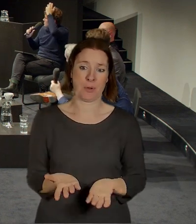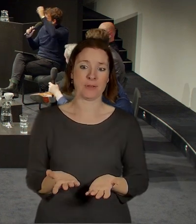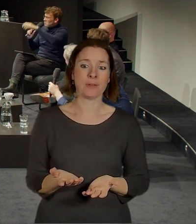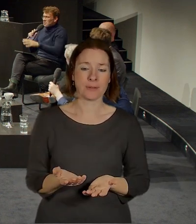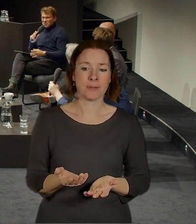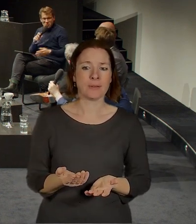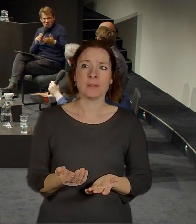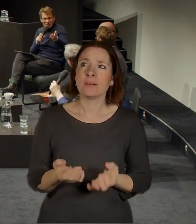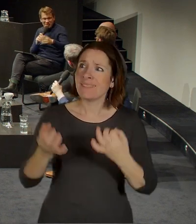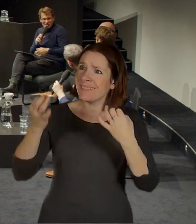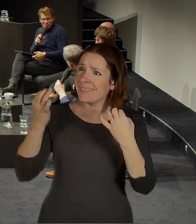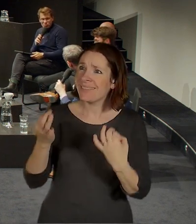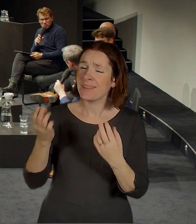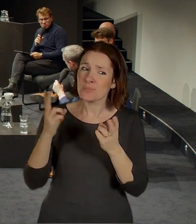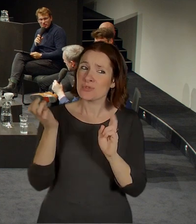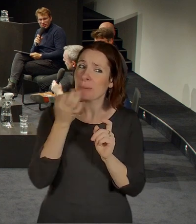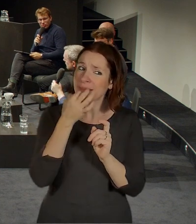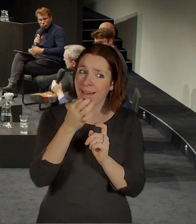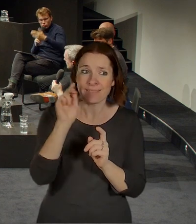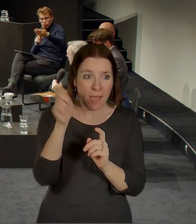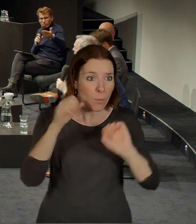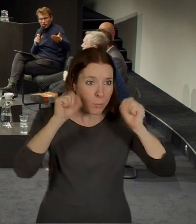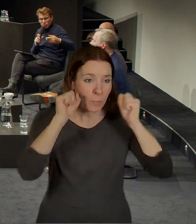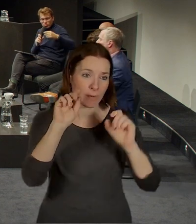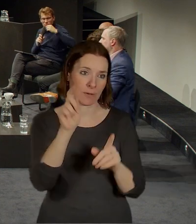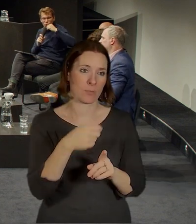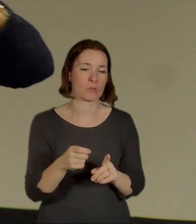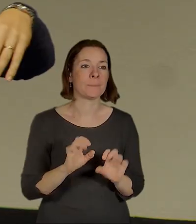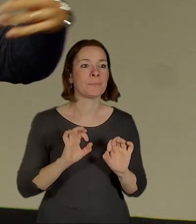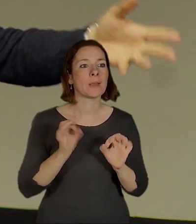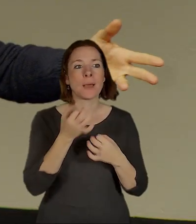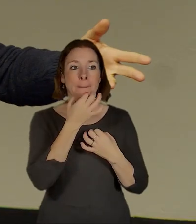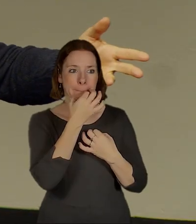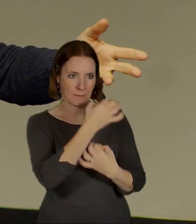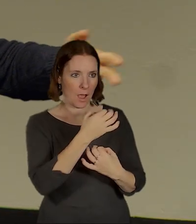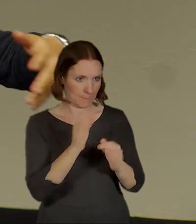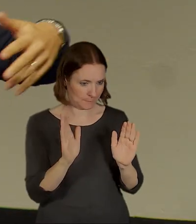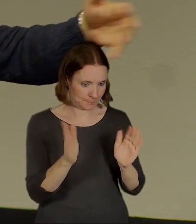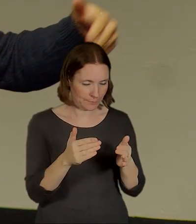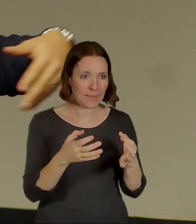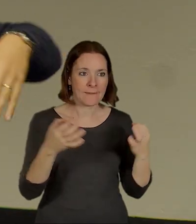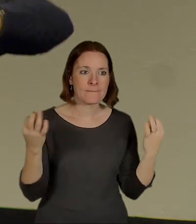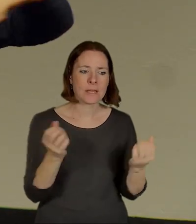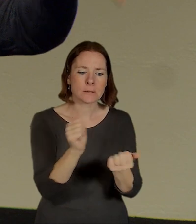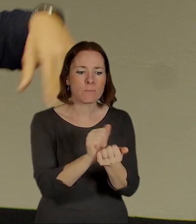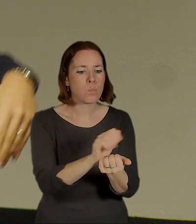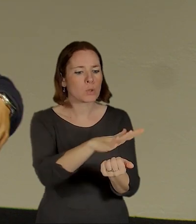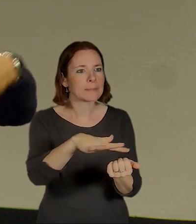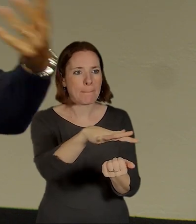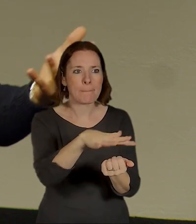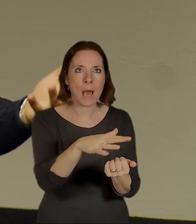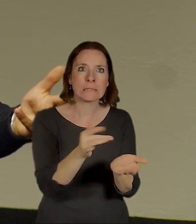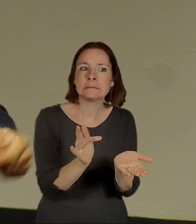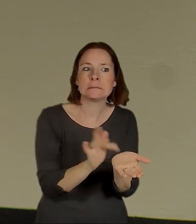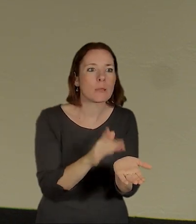se zeptat, není potřeba se rozčilovat, jestli mohu se zeptat tady na osud toho pozemku, možná i vysvětlit, proč je tam ta bouda Velká bedna.